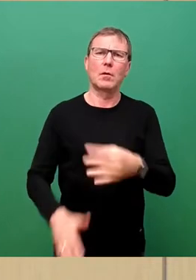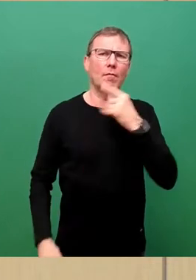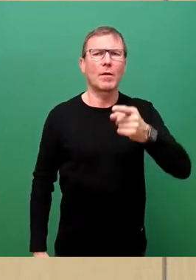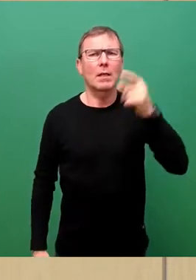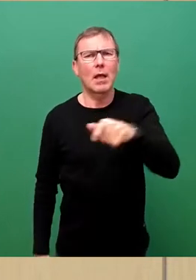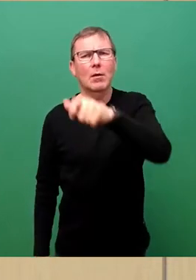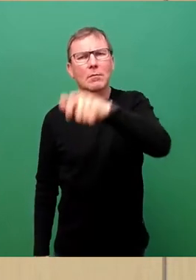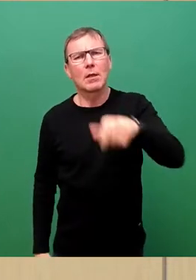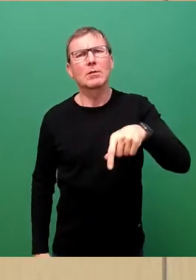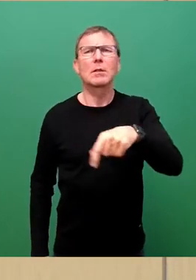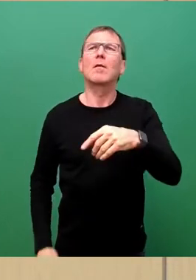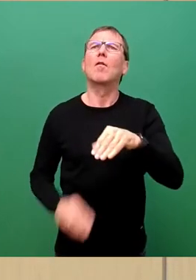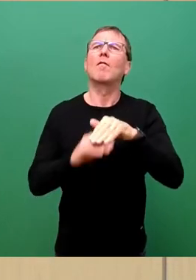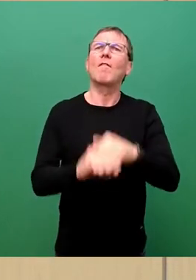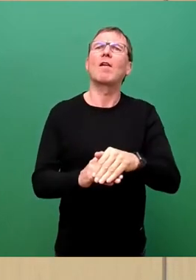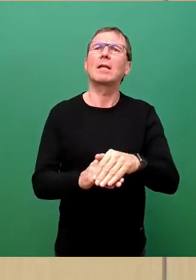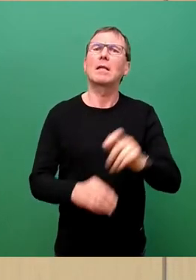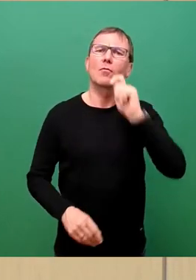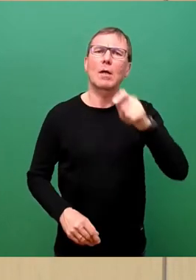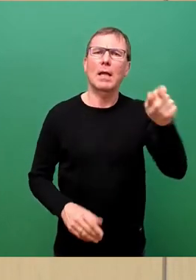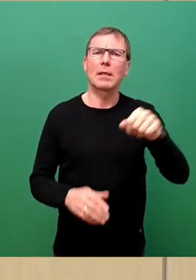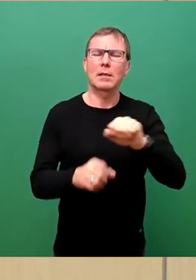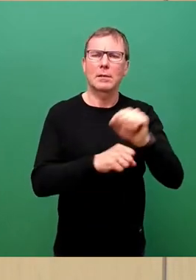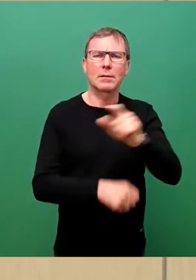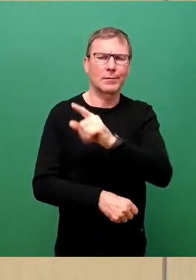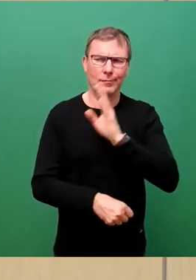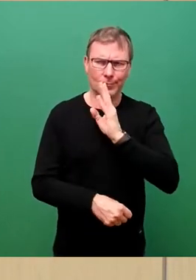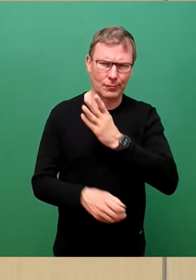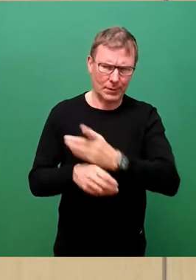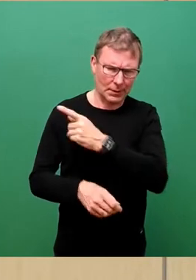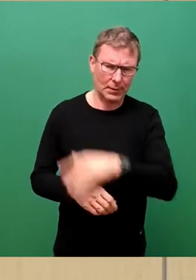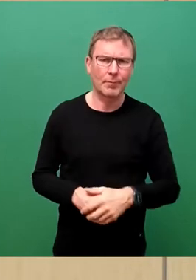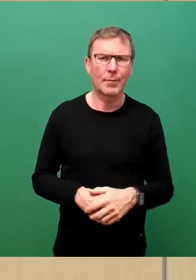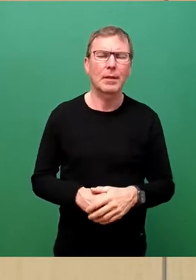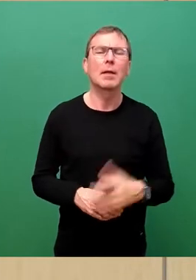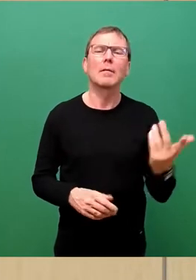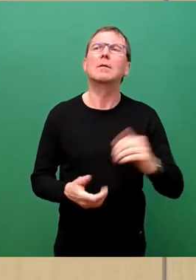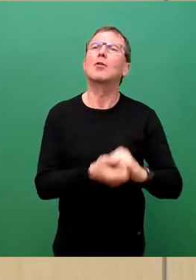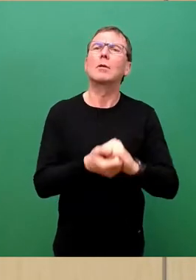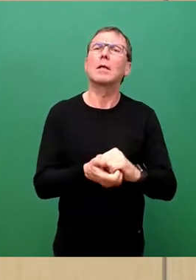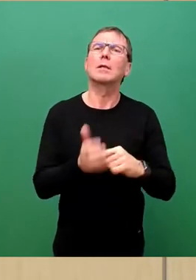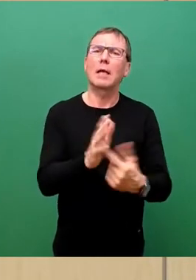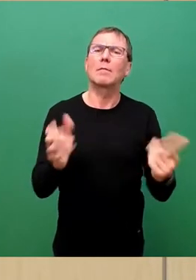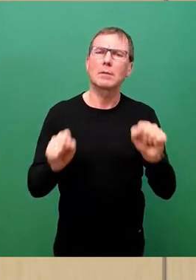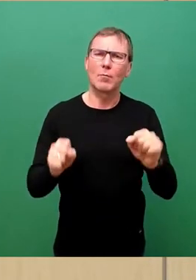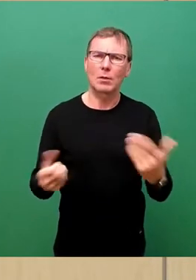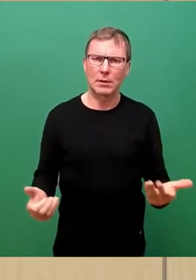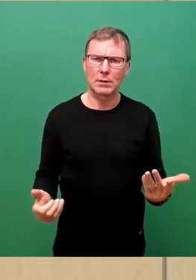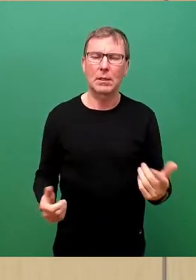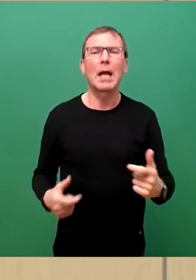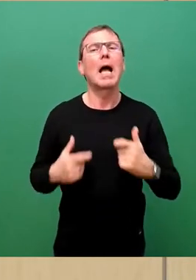für Frieden in der Ukraine eintreten und Menschen mit privaten Wohnraum aufnehmen, beweisen, was Solidarität ermöglicht. Sie beweisen, dass Zivilbevölkerung